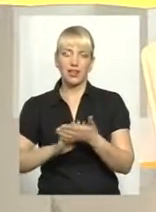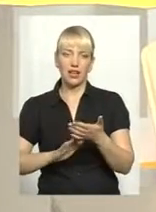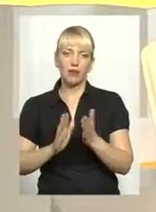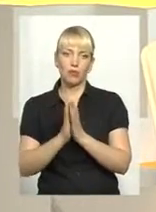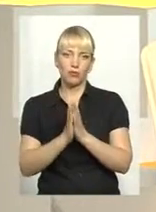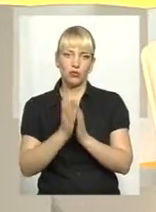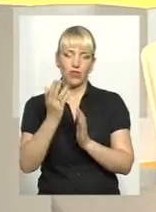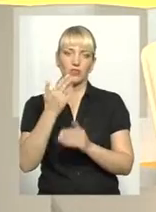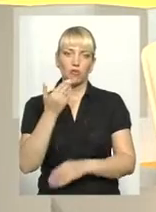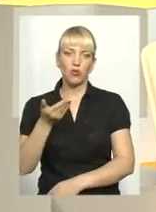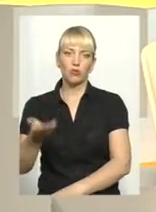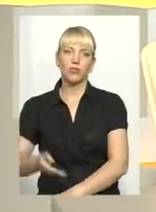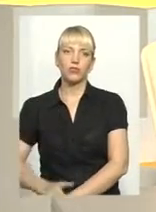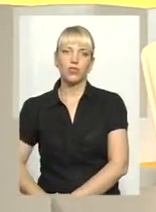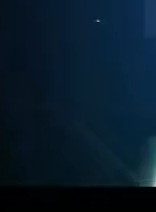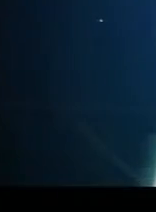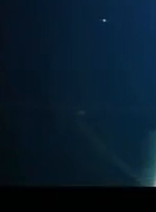попрошу вас прокоментувати.